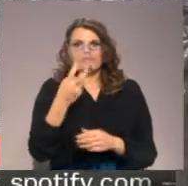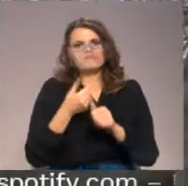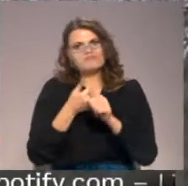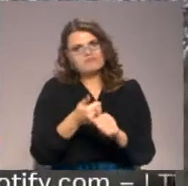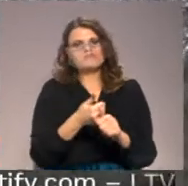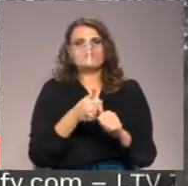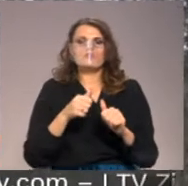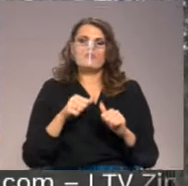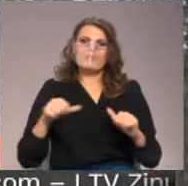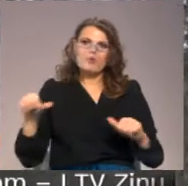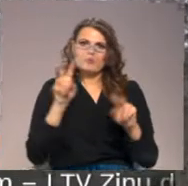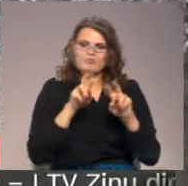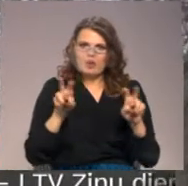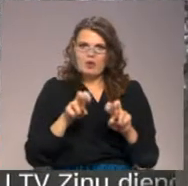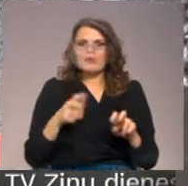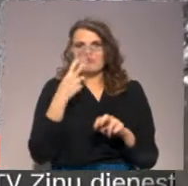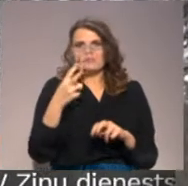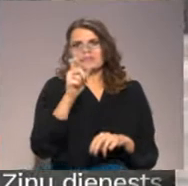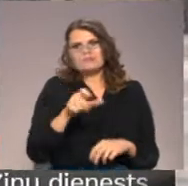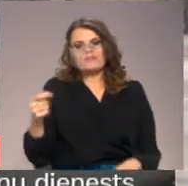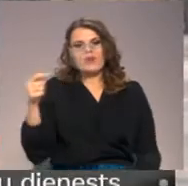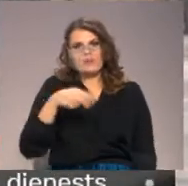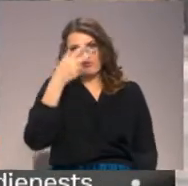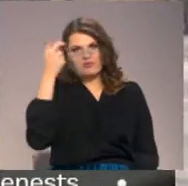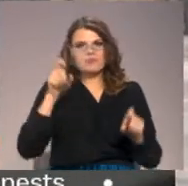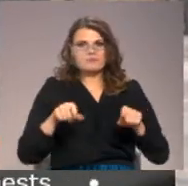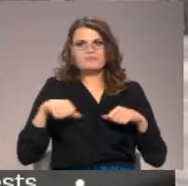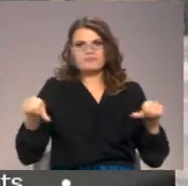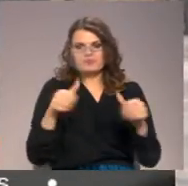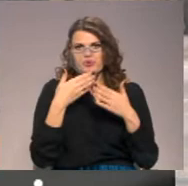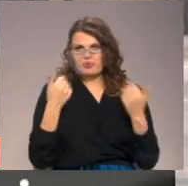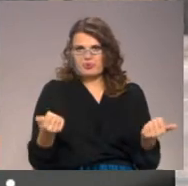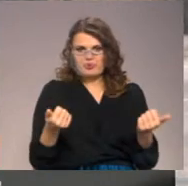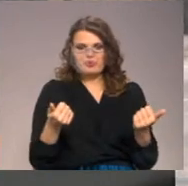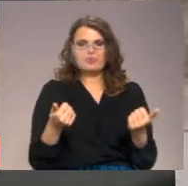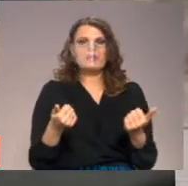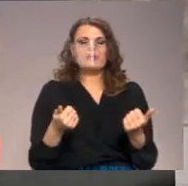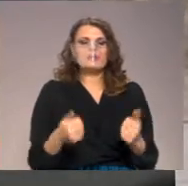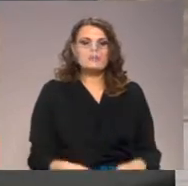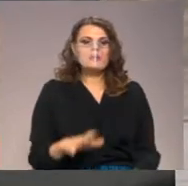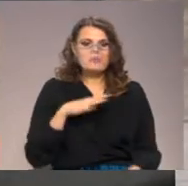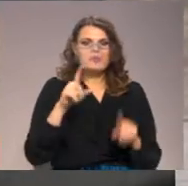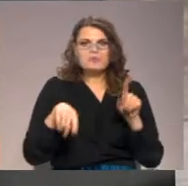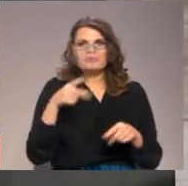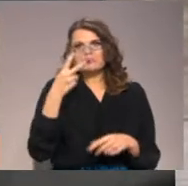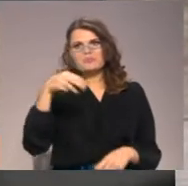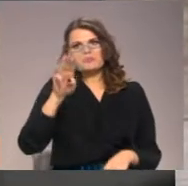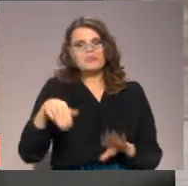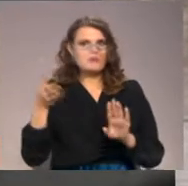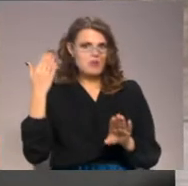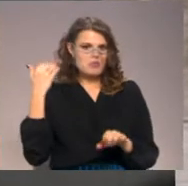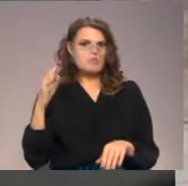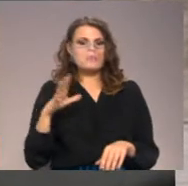kontrolu, ņemot vērāk, ka iepriekš pamanīts, ar cilvēku, ierodas no lietuvas neievērojat pašizolāciju. Vienbrīd, kad mēnesi apagā,